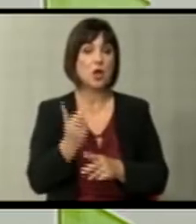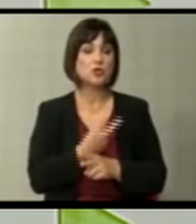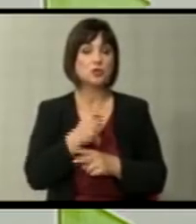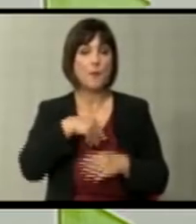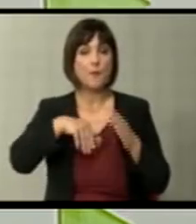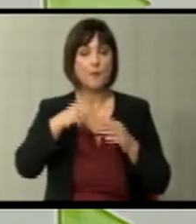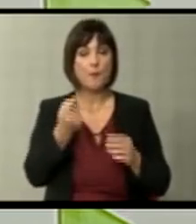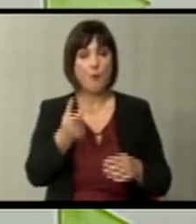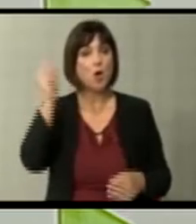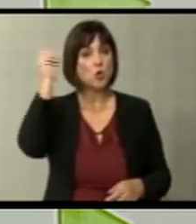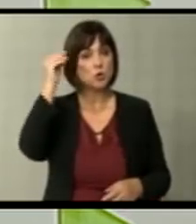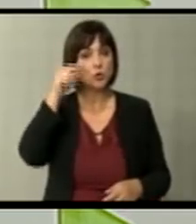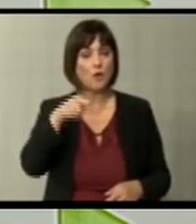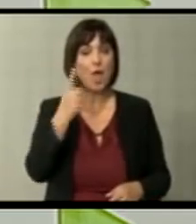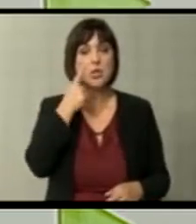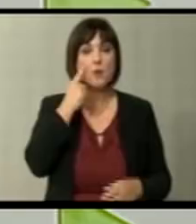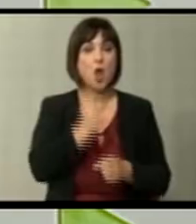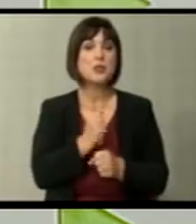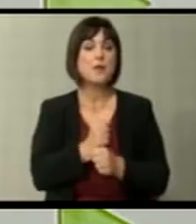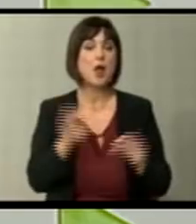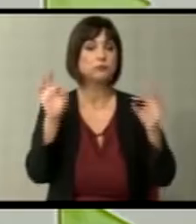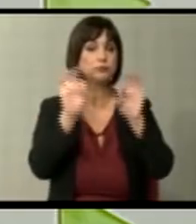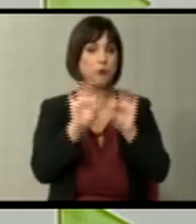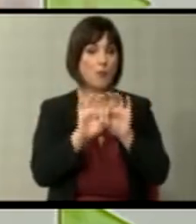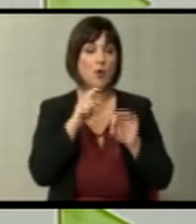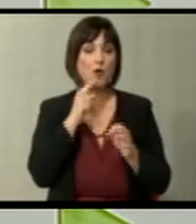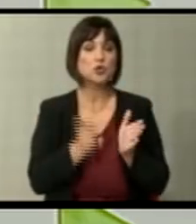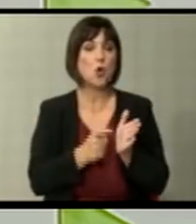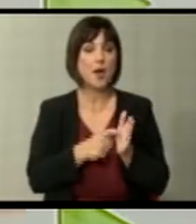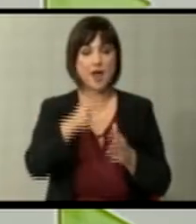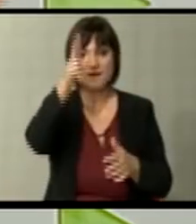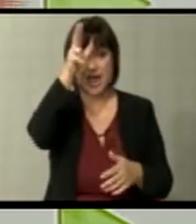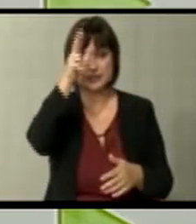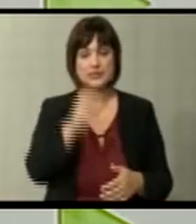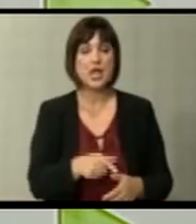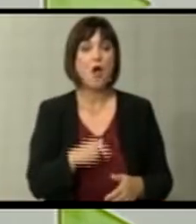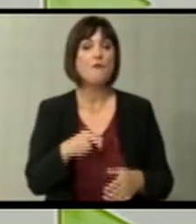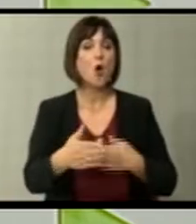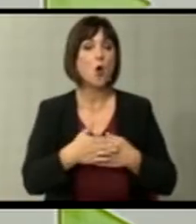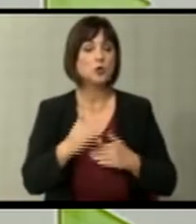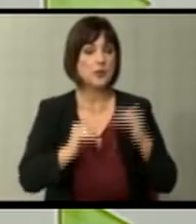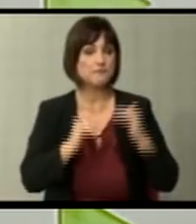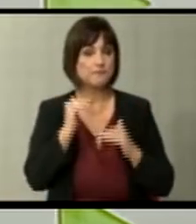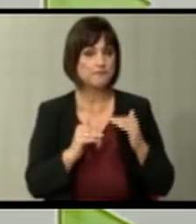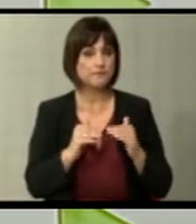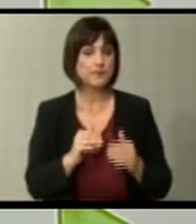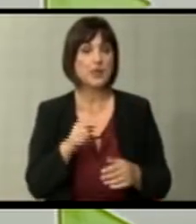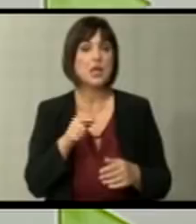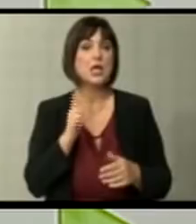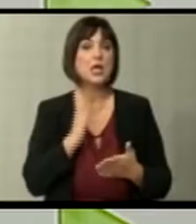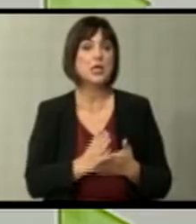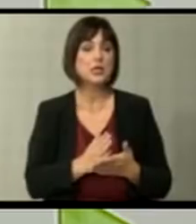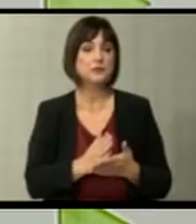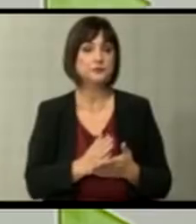помалку искусна. Тие ќе се обидат да направат компромис помеѓу тоа што го бара Франција во однос на методологијата и